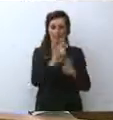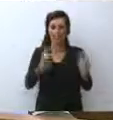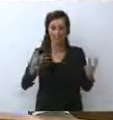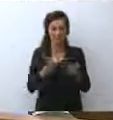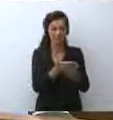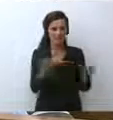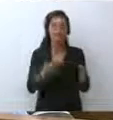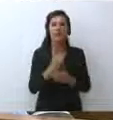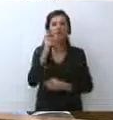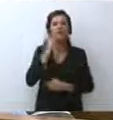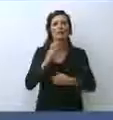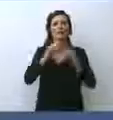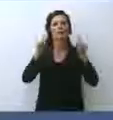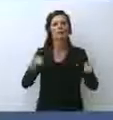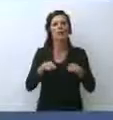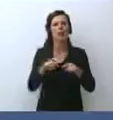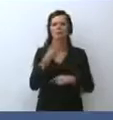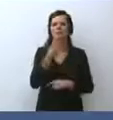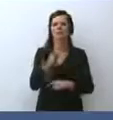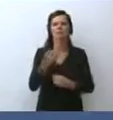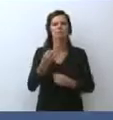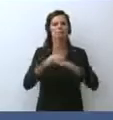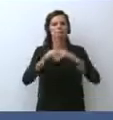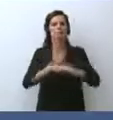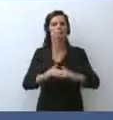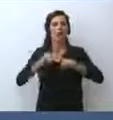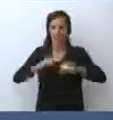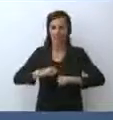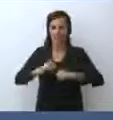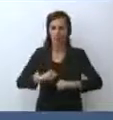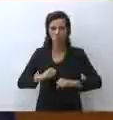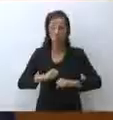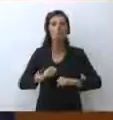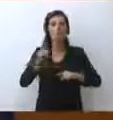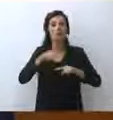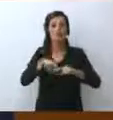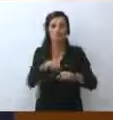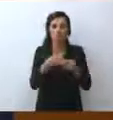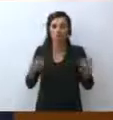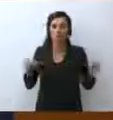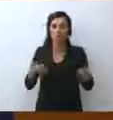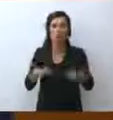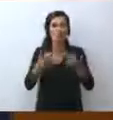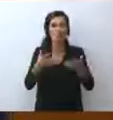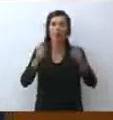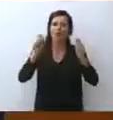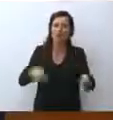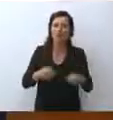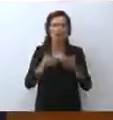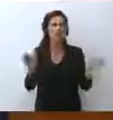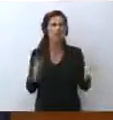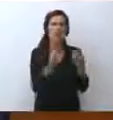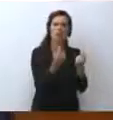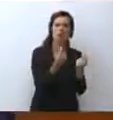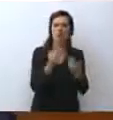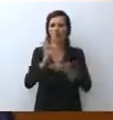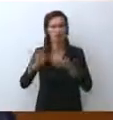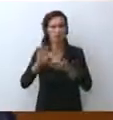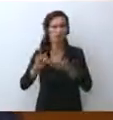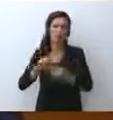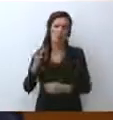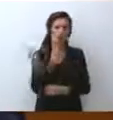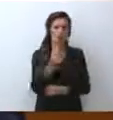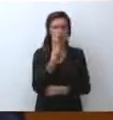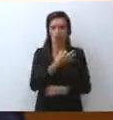stato detto più volte tutela della salute ma anche garanzia delle ripartenze, dell'economia, della scuola e di tutto. Ecco, è